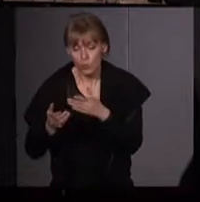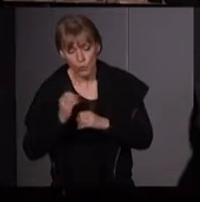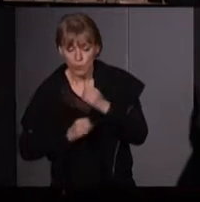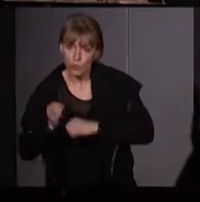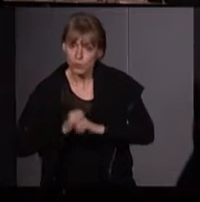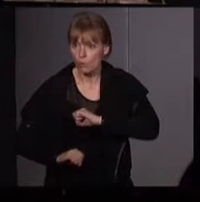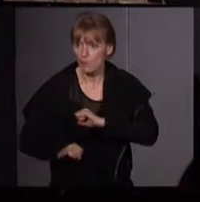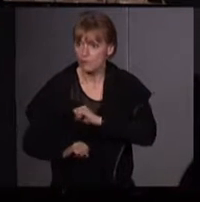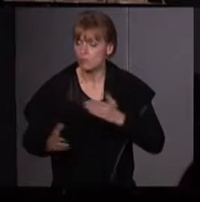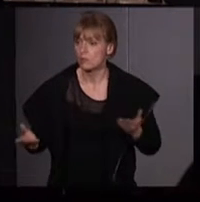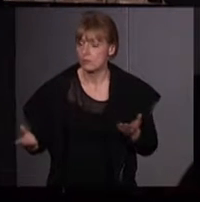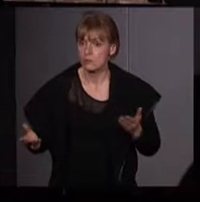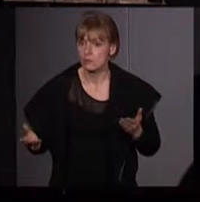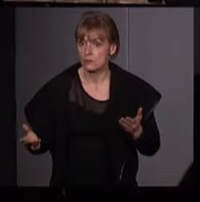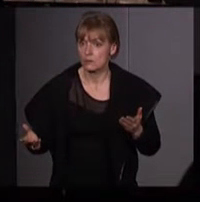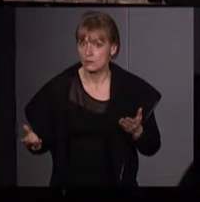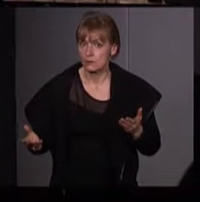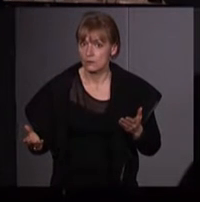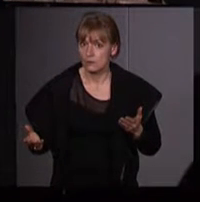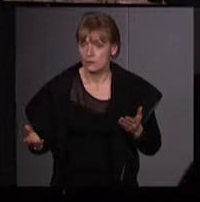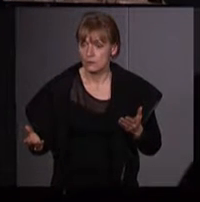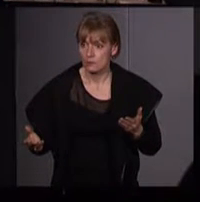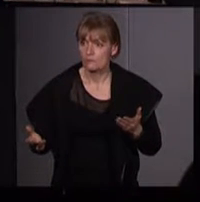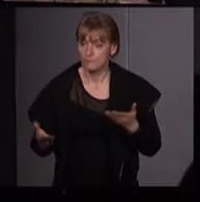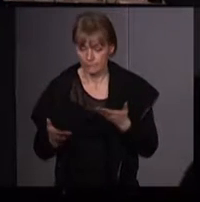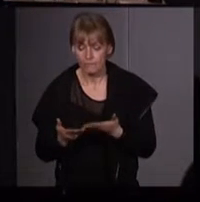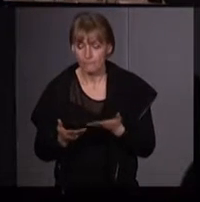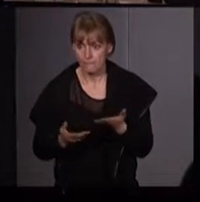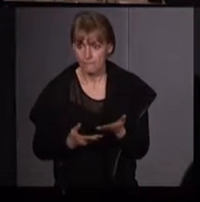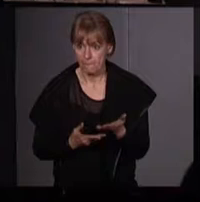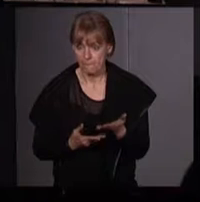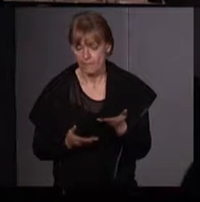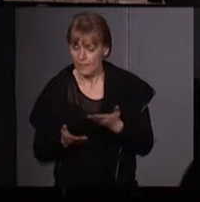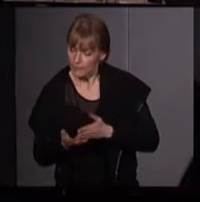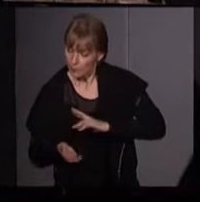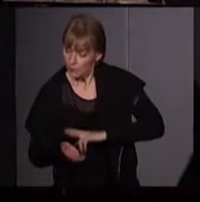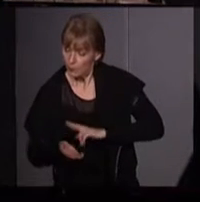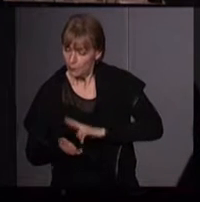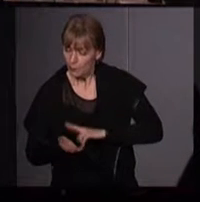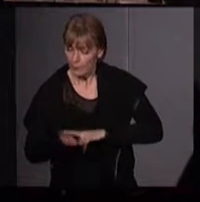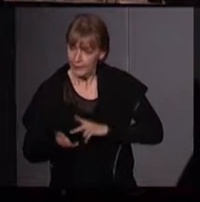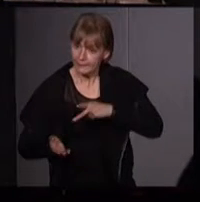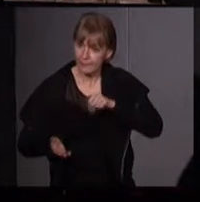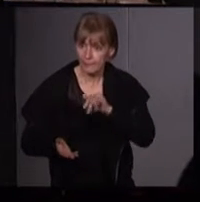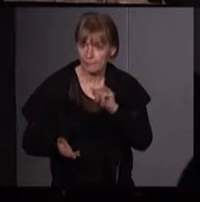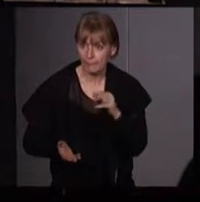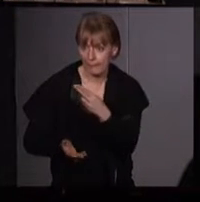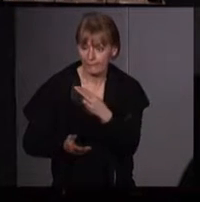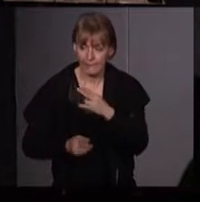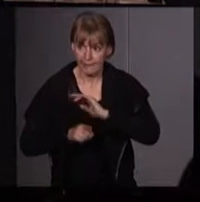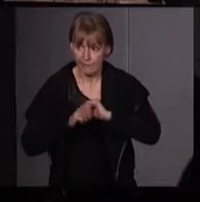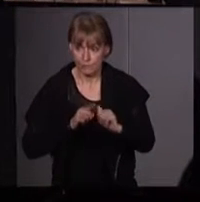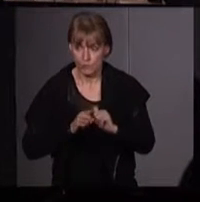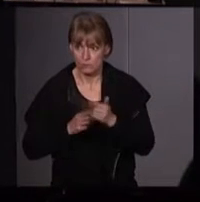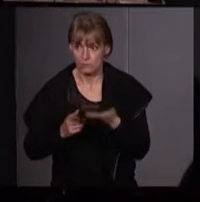aussi. Elles ont aussi mené énormément de rites païens. Et là,